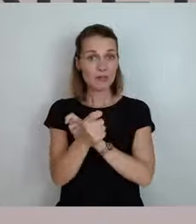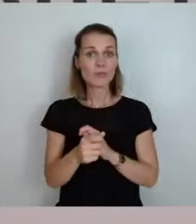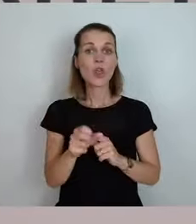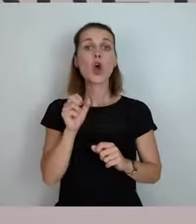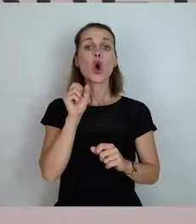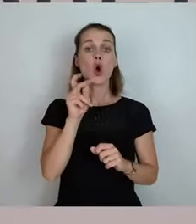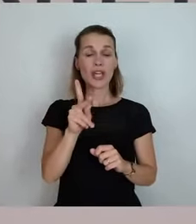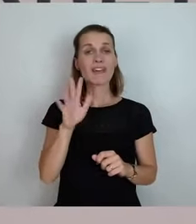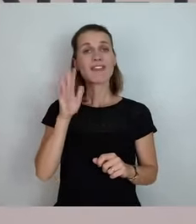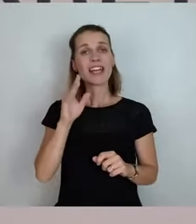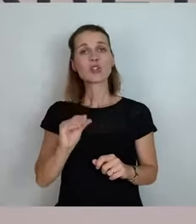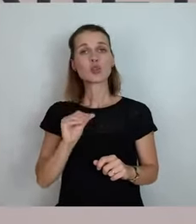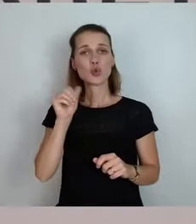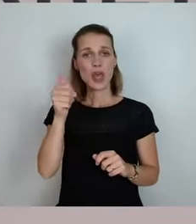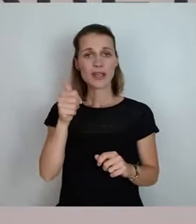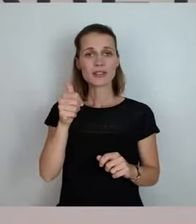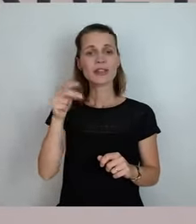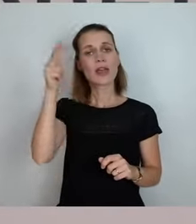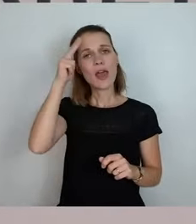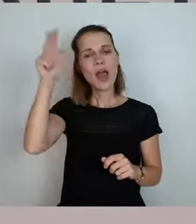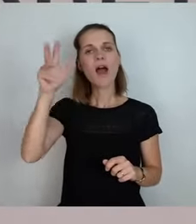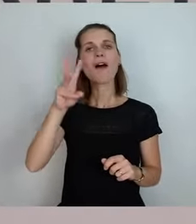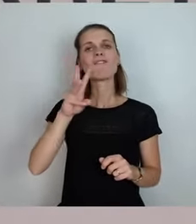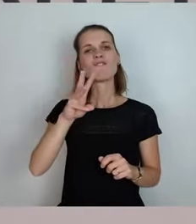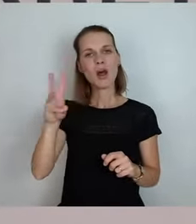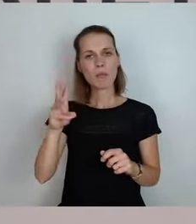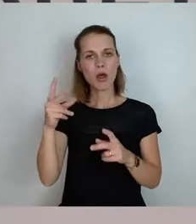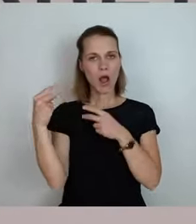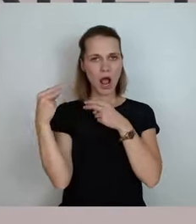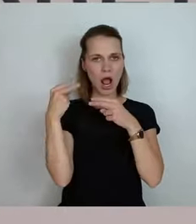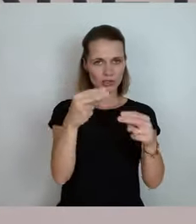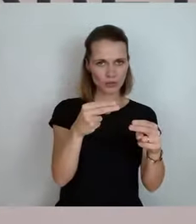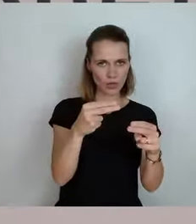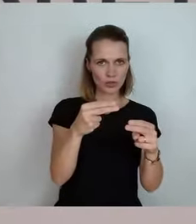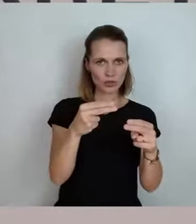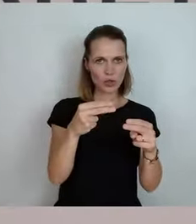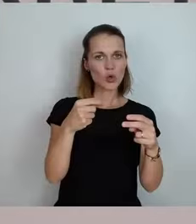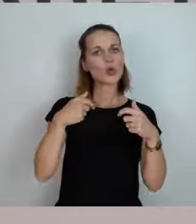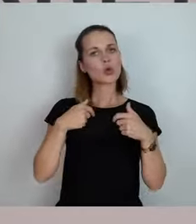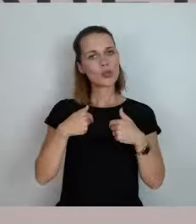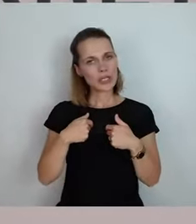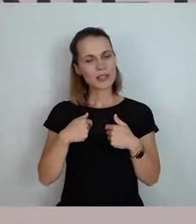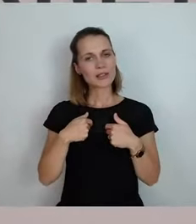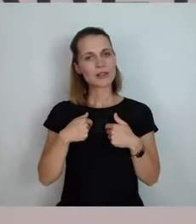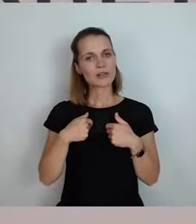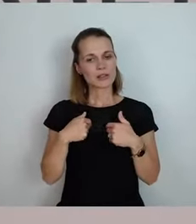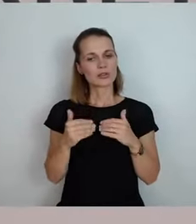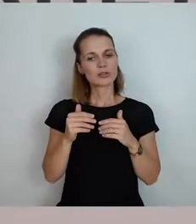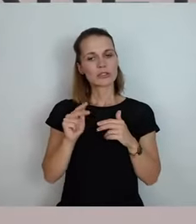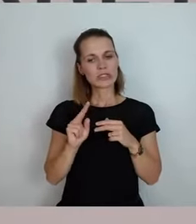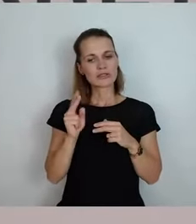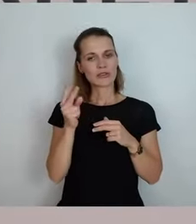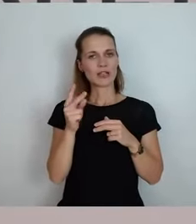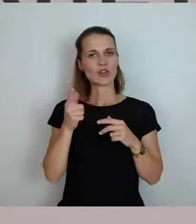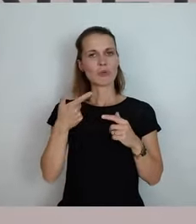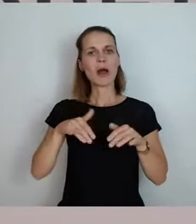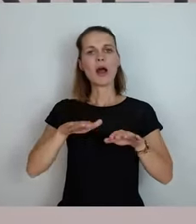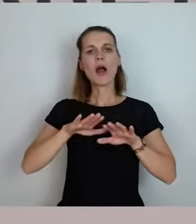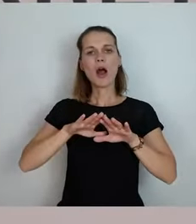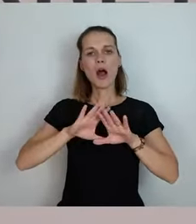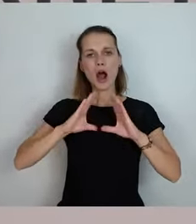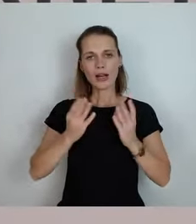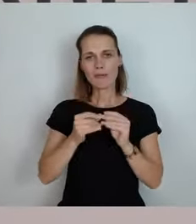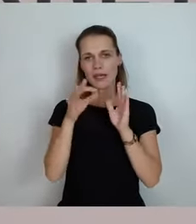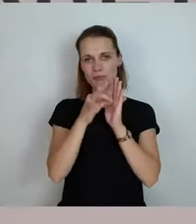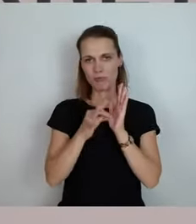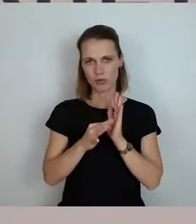erstes mal der Herr Wappler was sagen, zu dem ganz Konkreten und dann sage ich nochmal was zu den grundsätzlichen Punkten und was jetzt auch uns